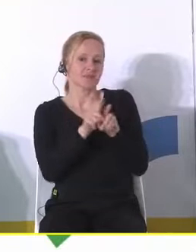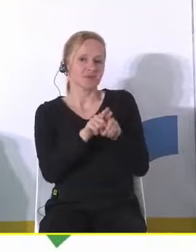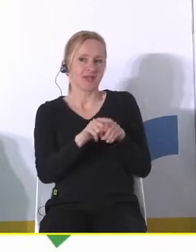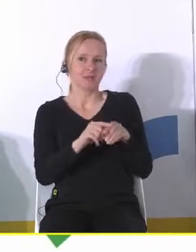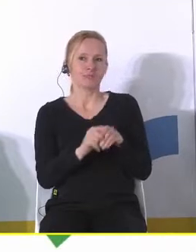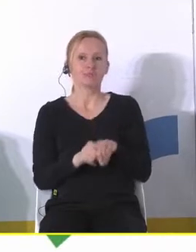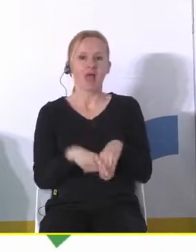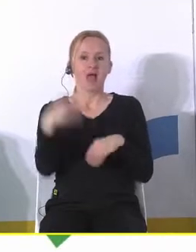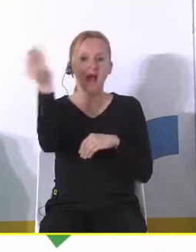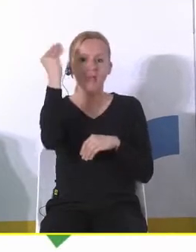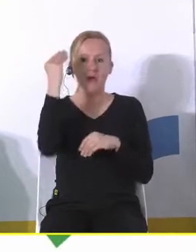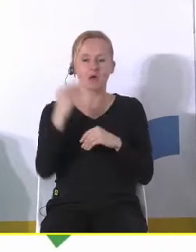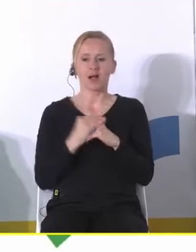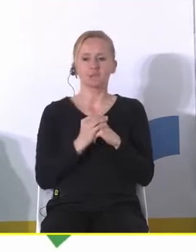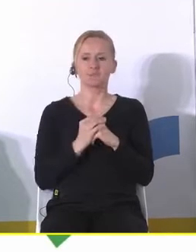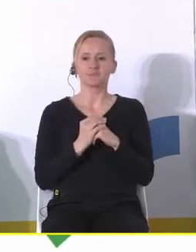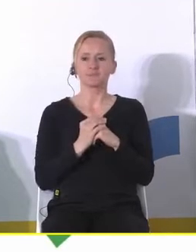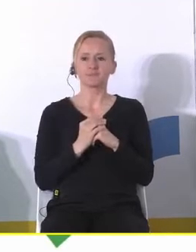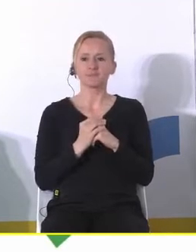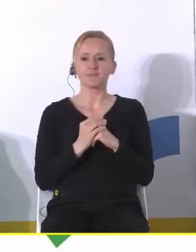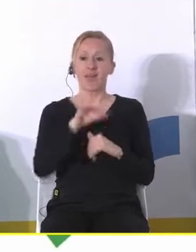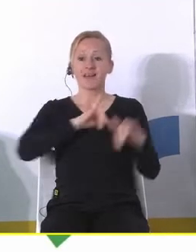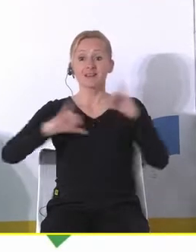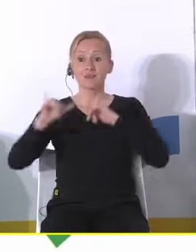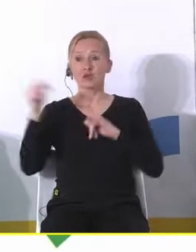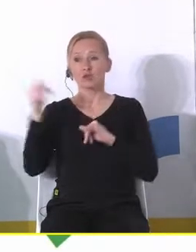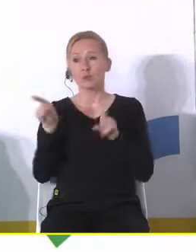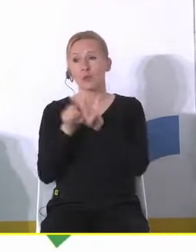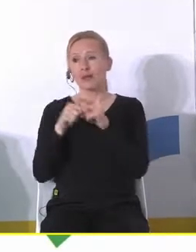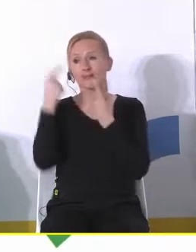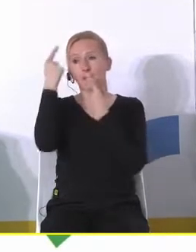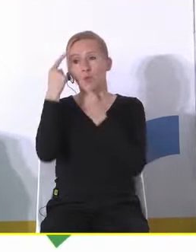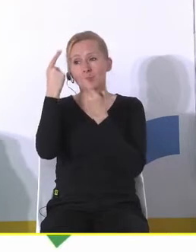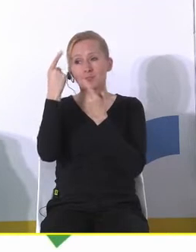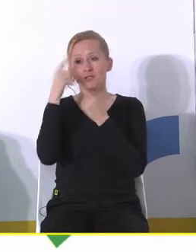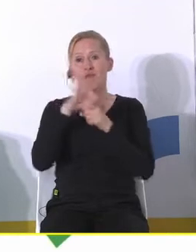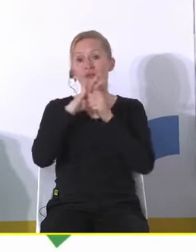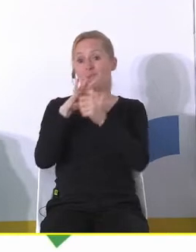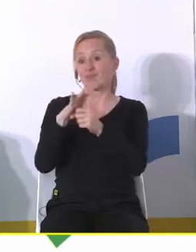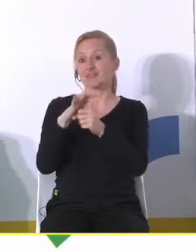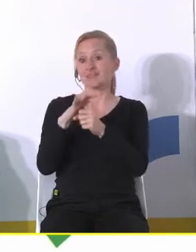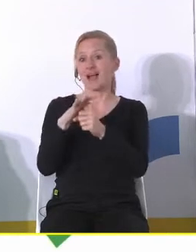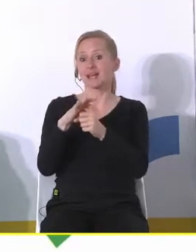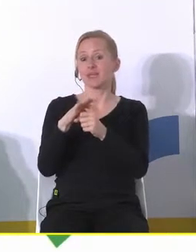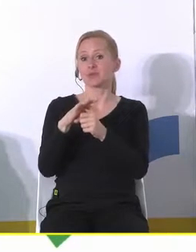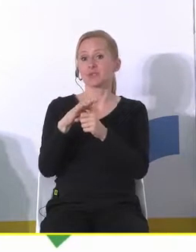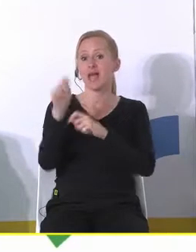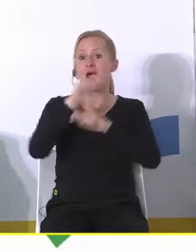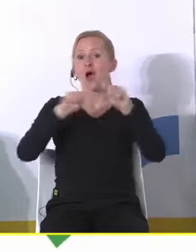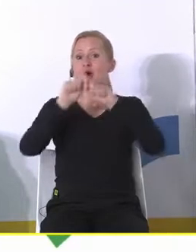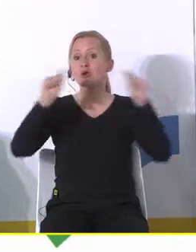poziomu poziomu edukacyjnego samorządy muszą mieć też świadomość tego że wprowadzając pewne